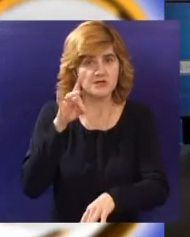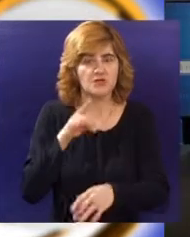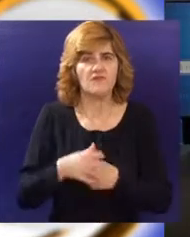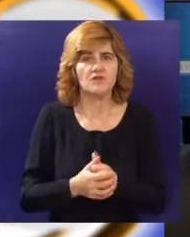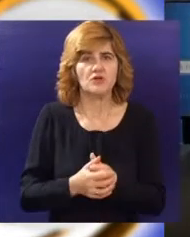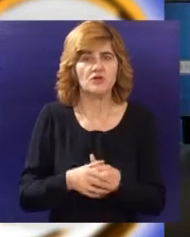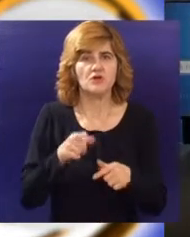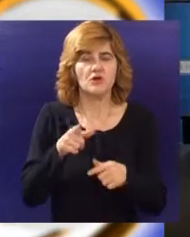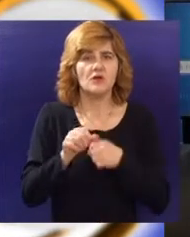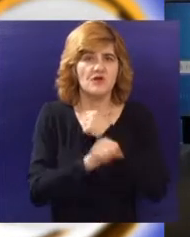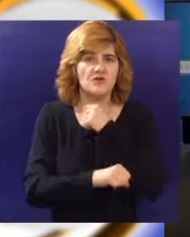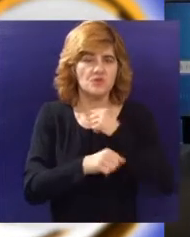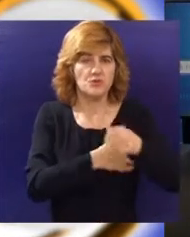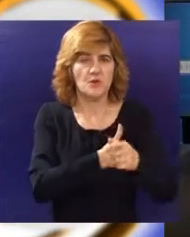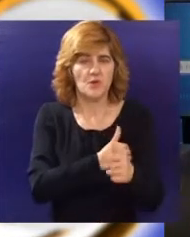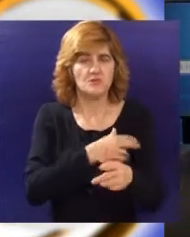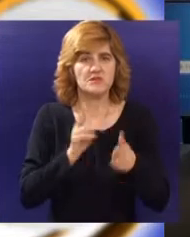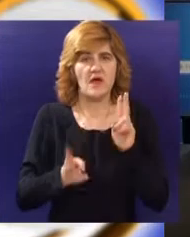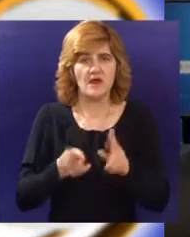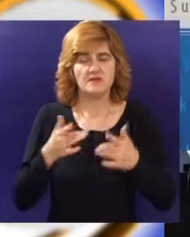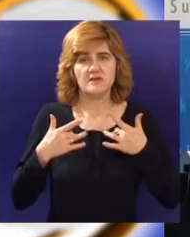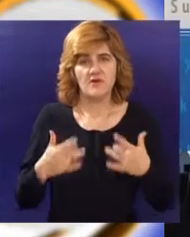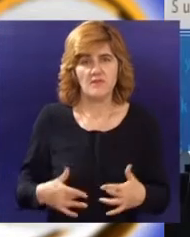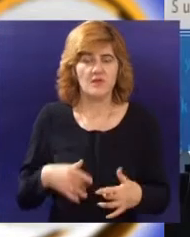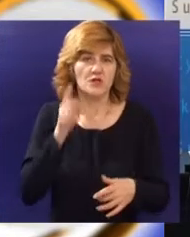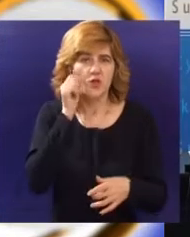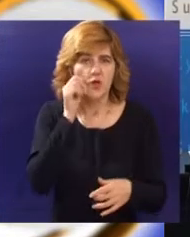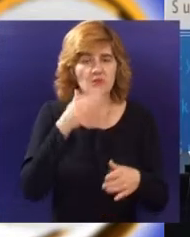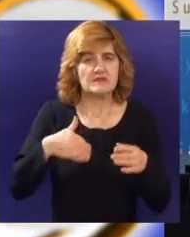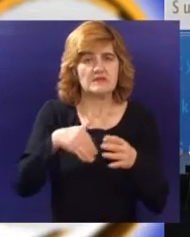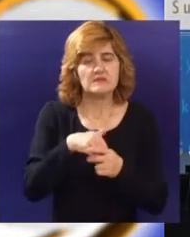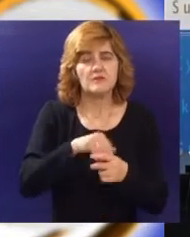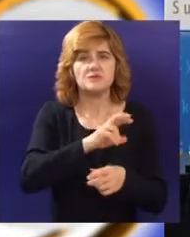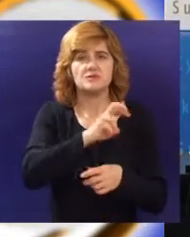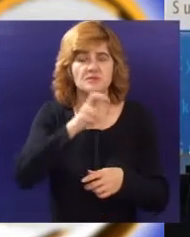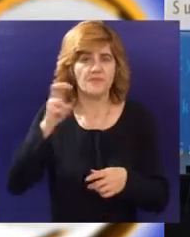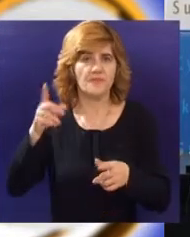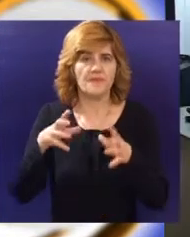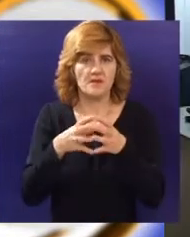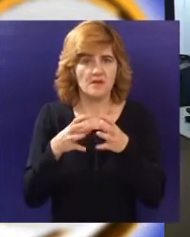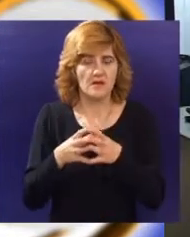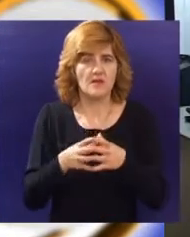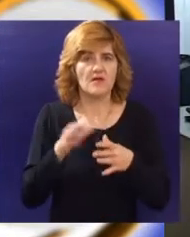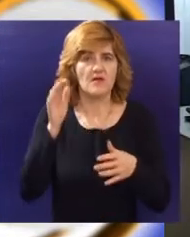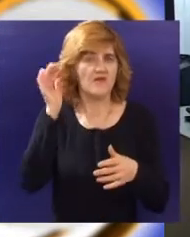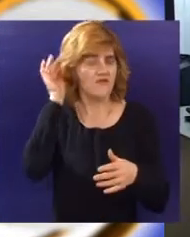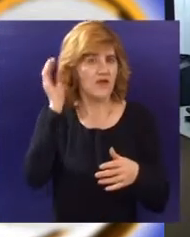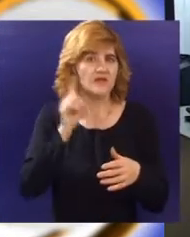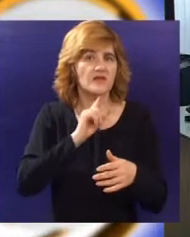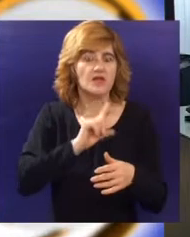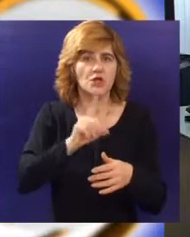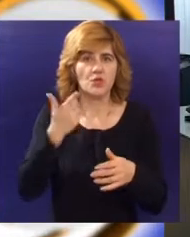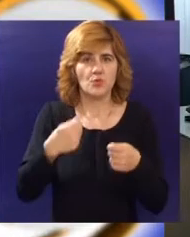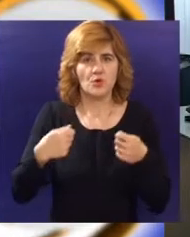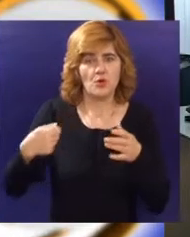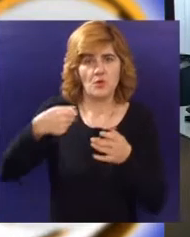kreativnost. Studenti, nastavno osoblje, preduzetnici, uspešni poslovni ljudi, zaposleni ljudi iz neprofitnog sektora, vladine i zvanečnici i